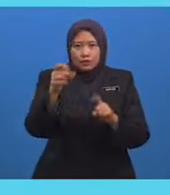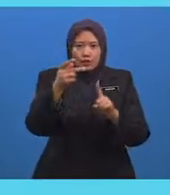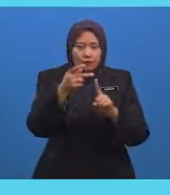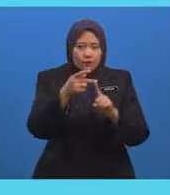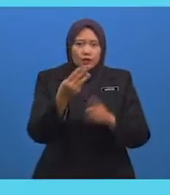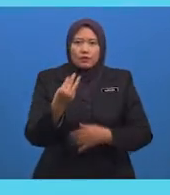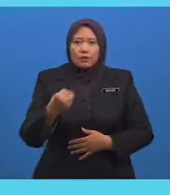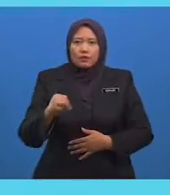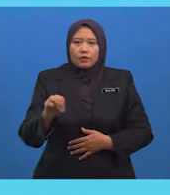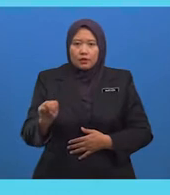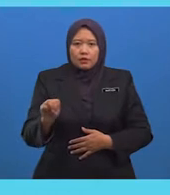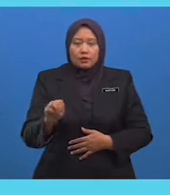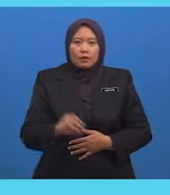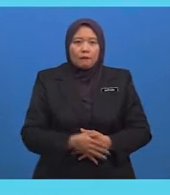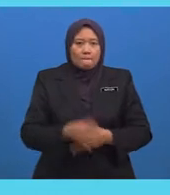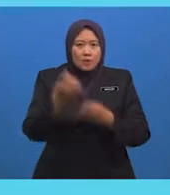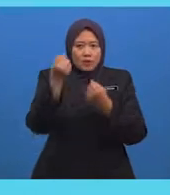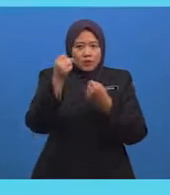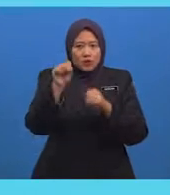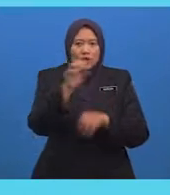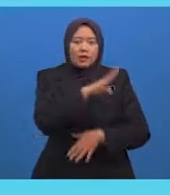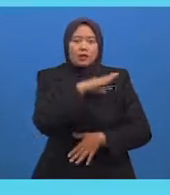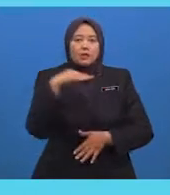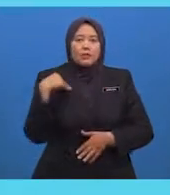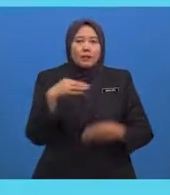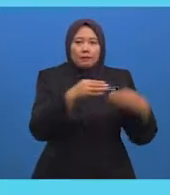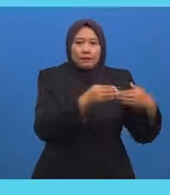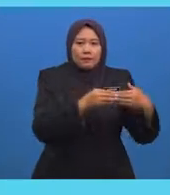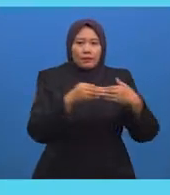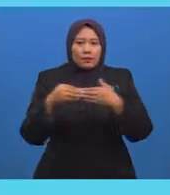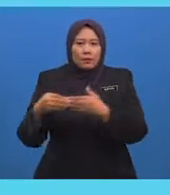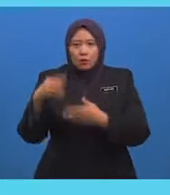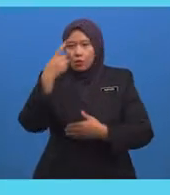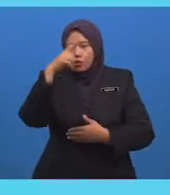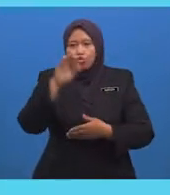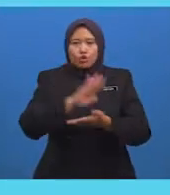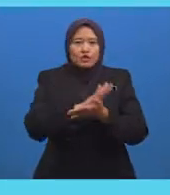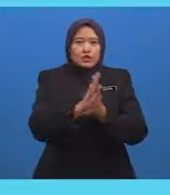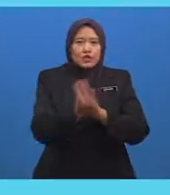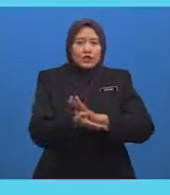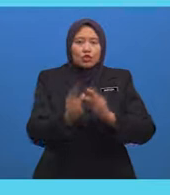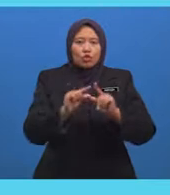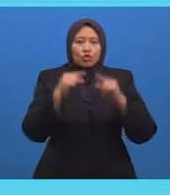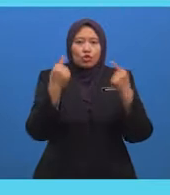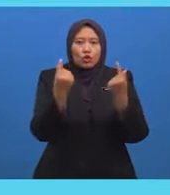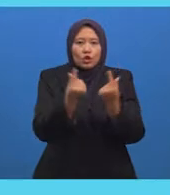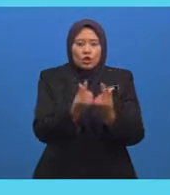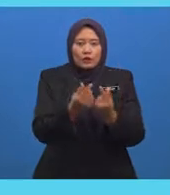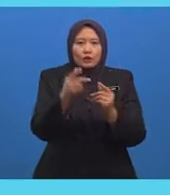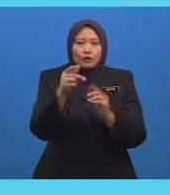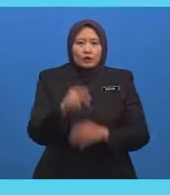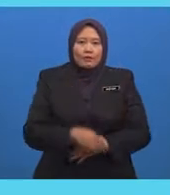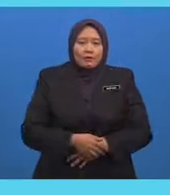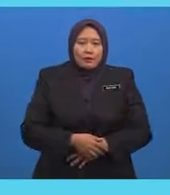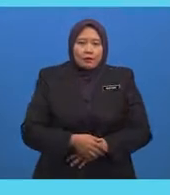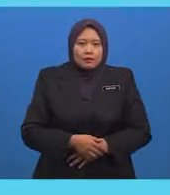Mereka Persediaan Dan Bimbingan Untuk Menjadi Golongan Pentadbir Pada